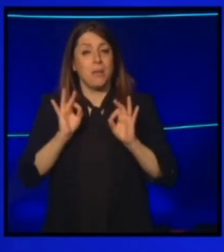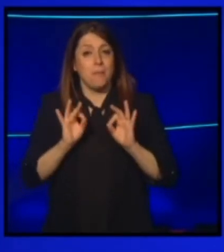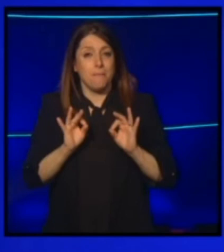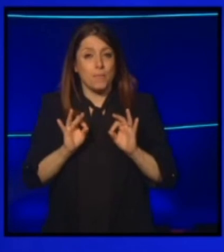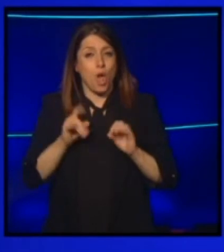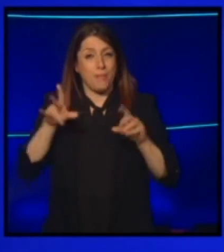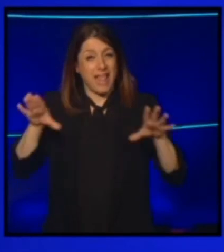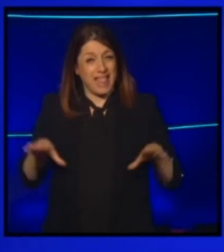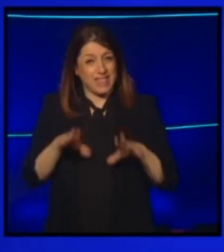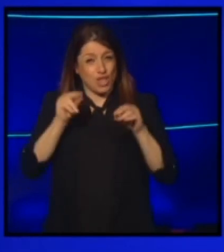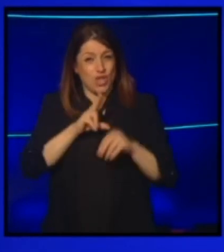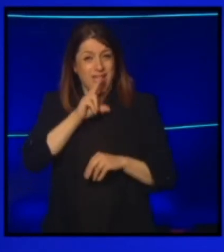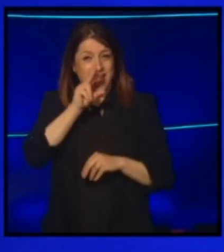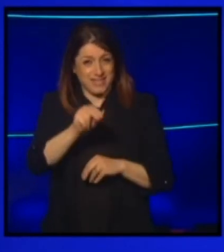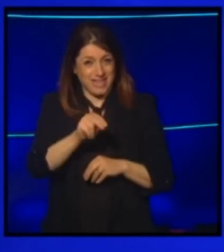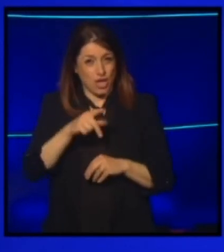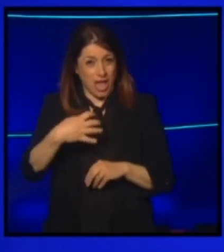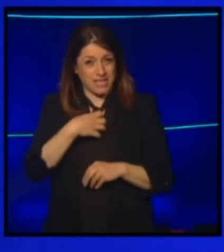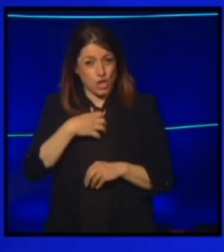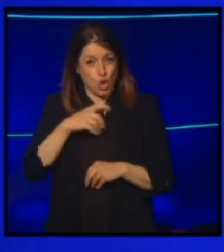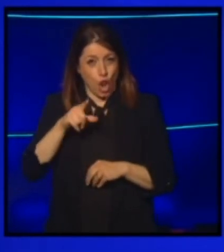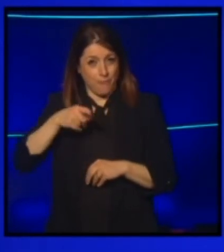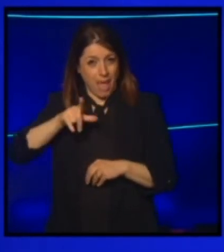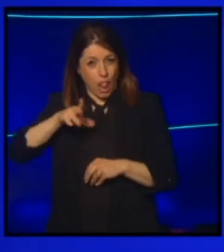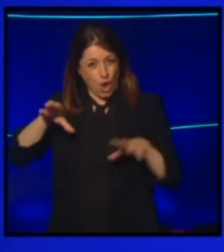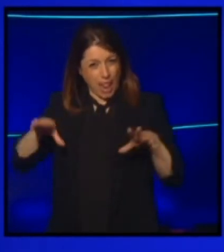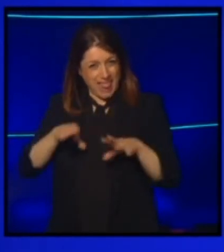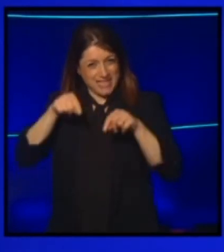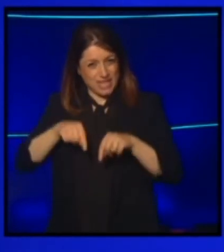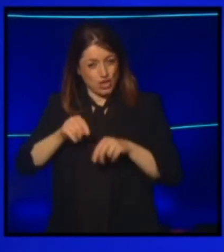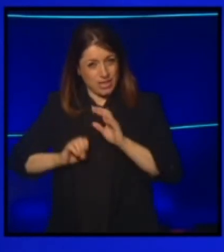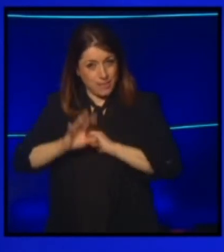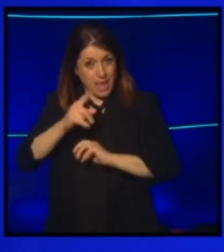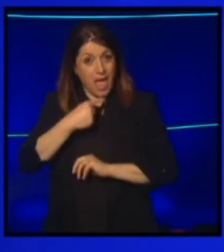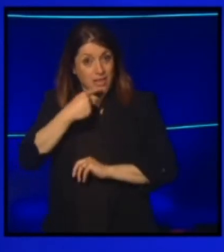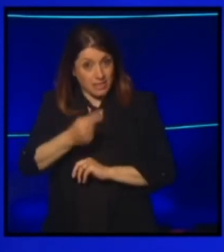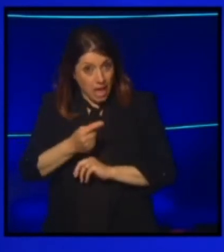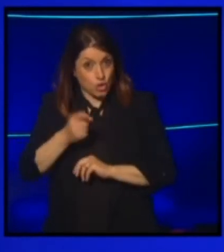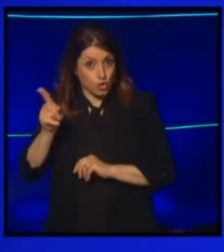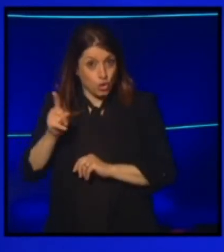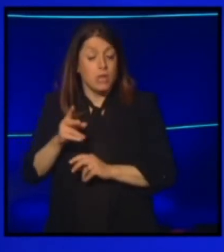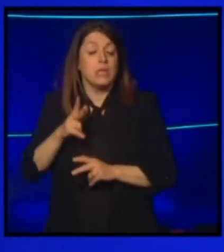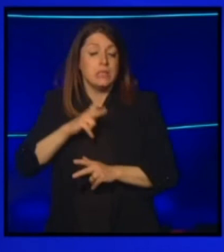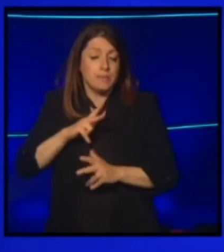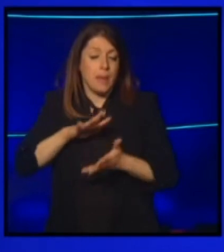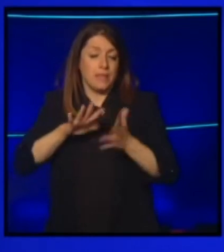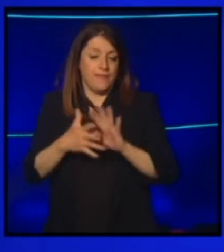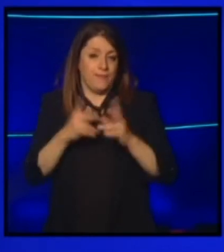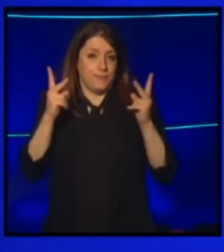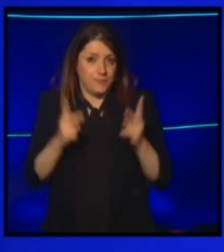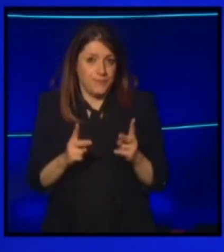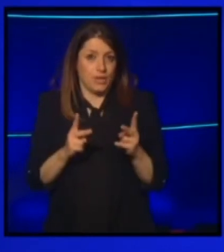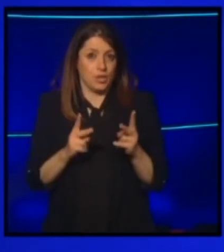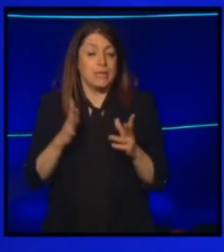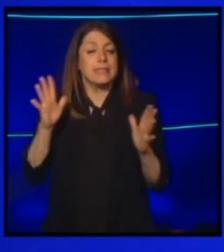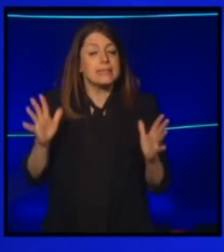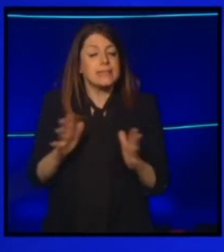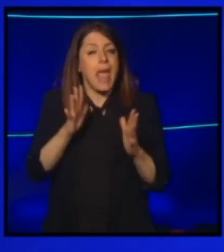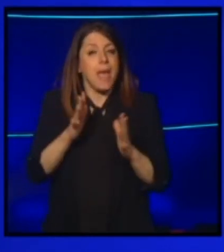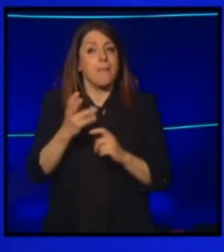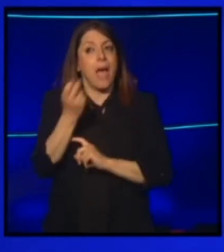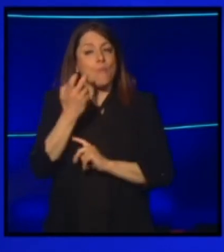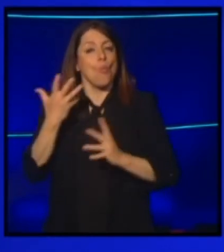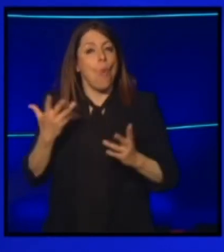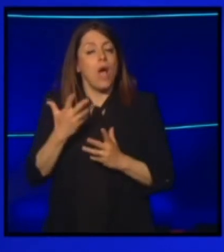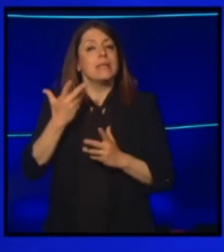in apertura di questa trasmissione l'assessore Loparco possa diventare realtà,'è qualche segnale che fa